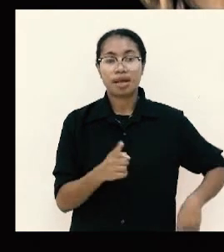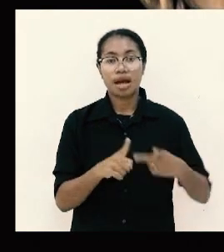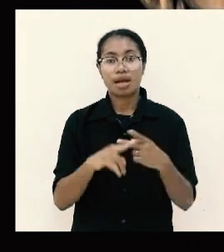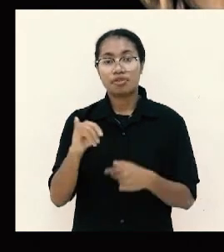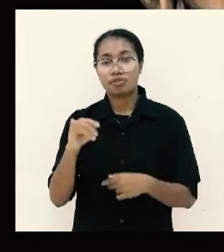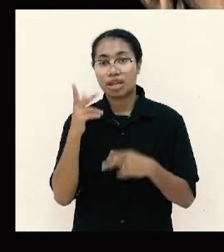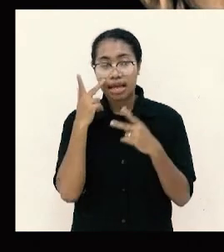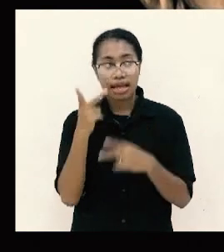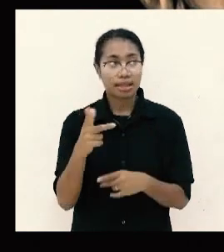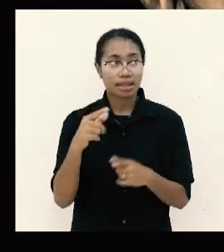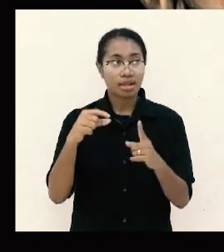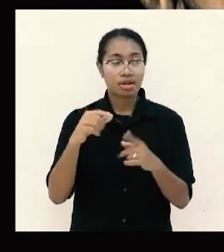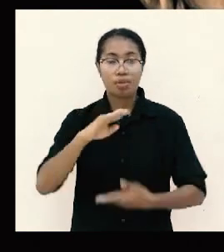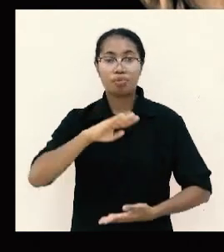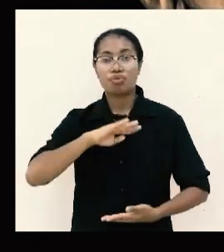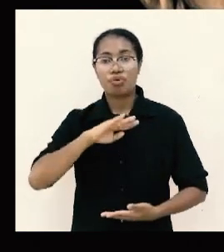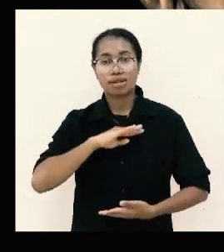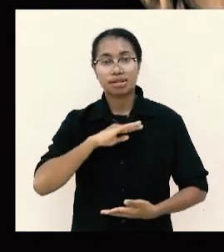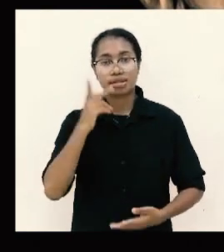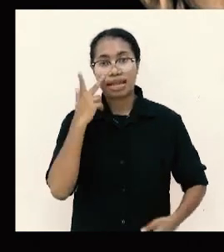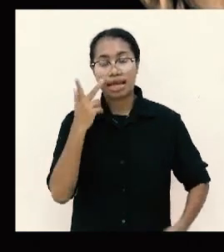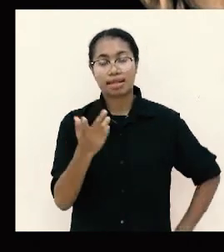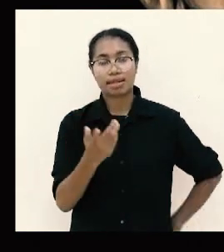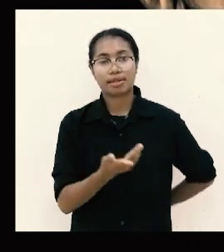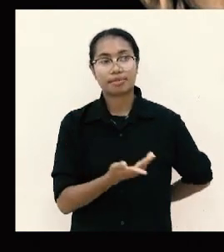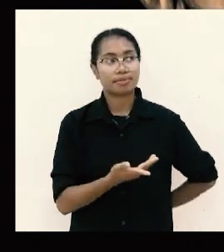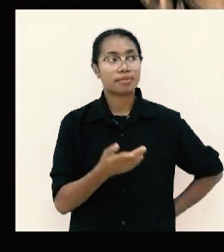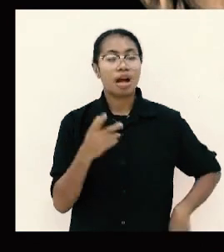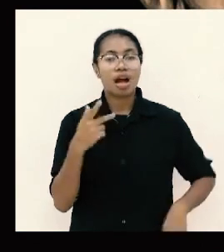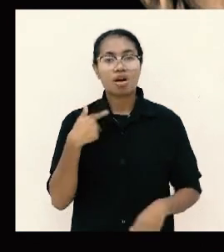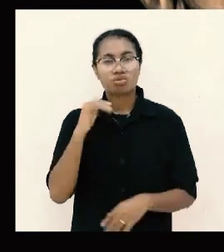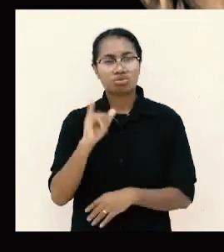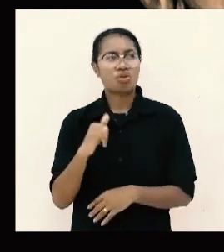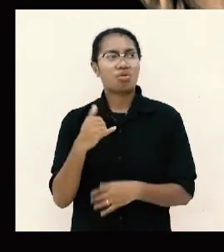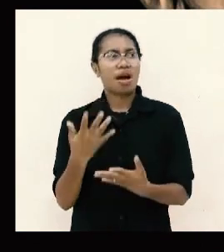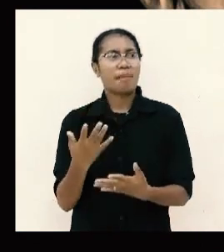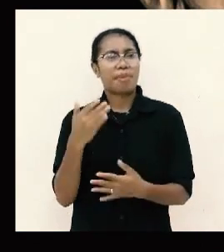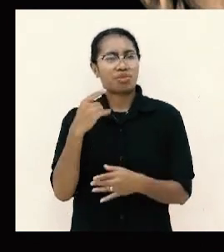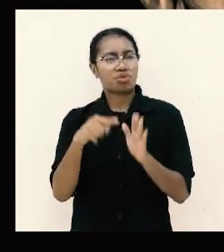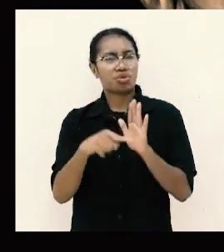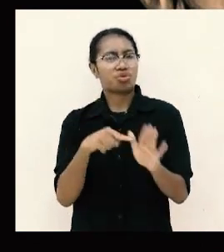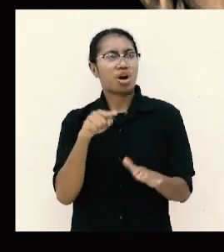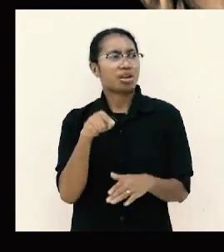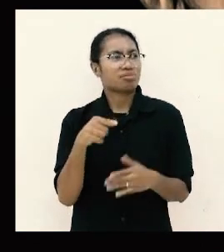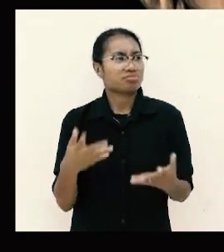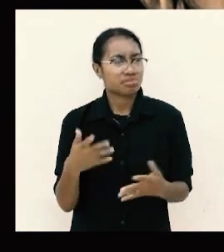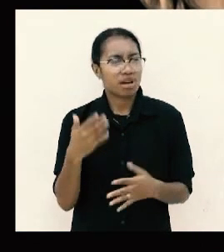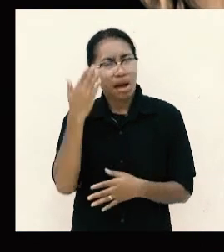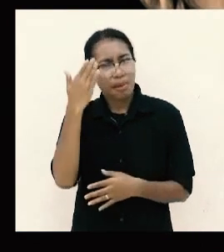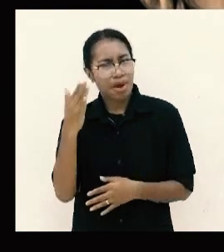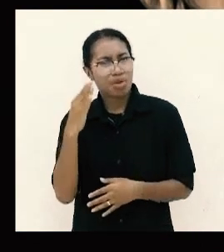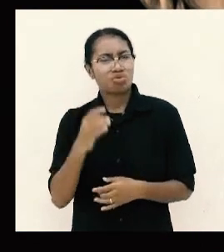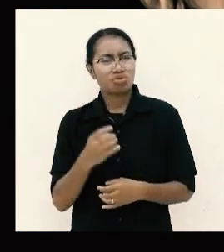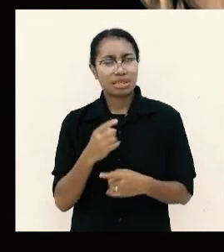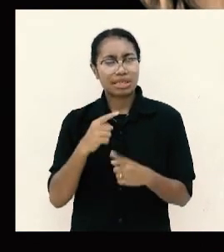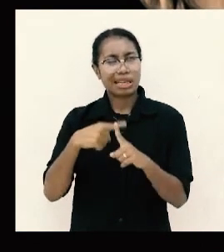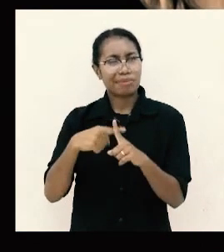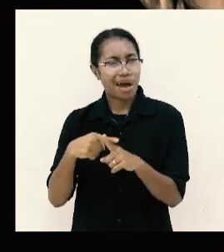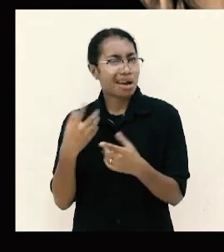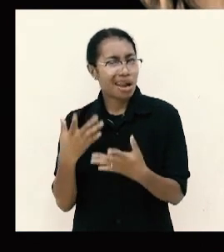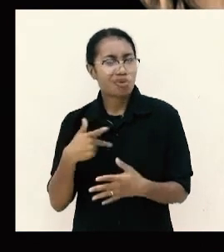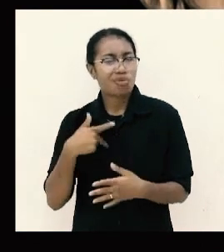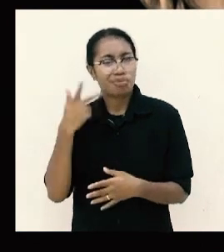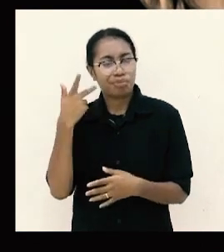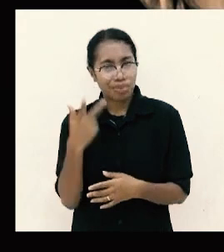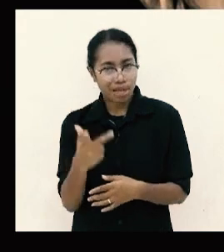kata puas disana aku tahu apa itu kekurangan aku tahu apa itu kelimpahan aku belajar rahasia